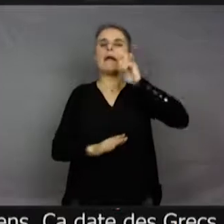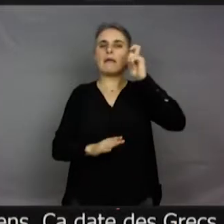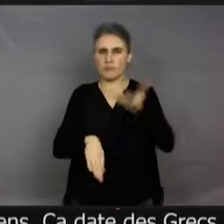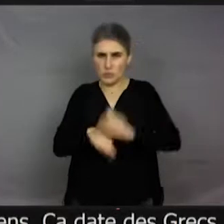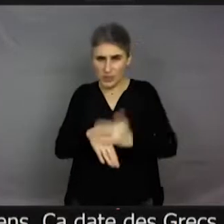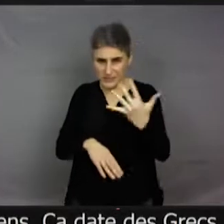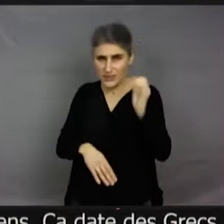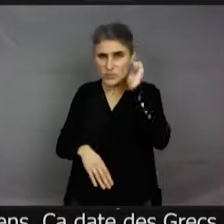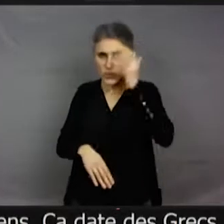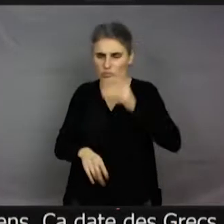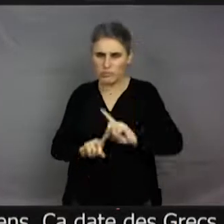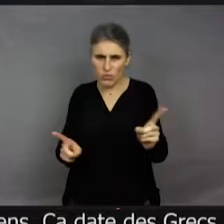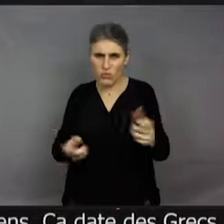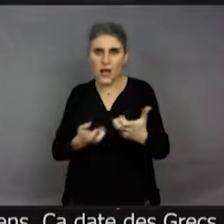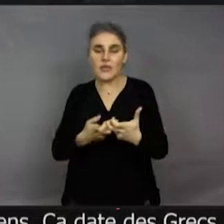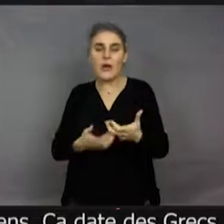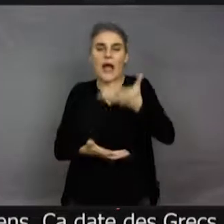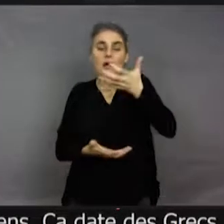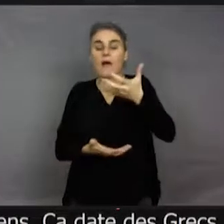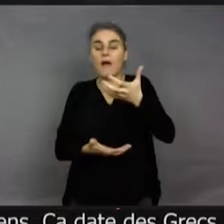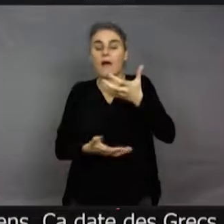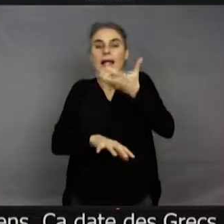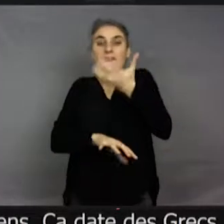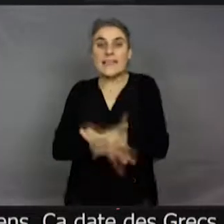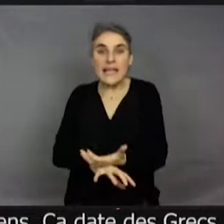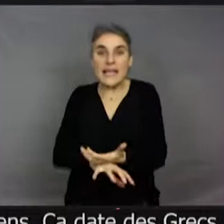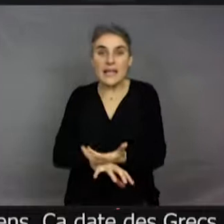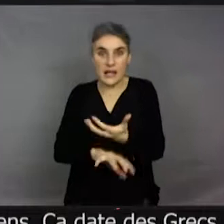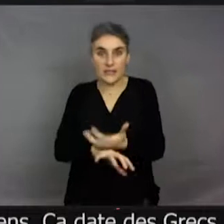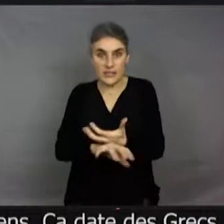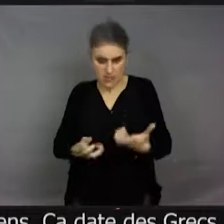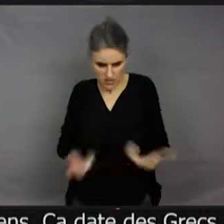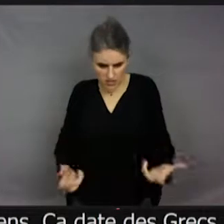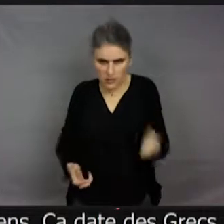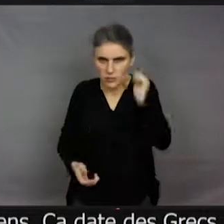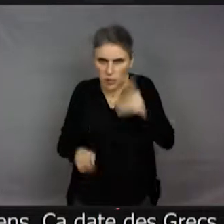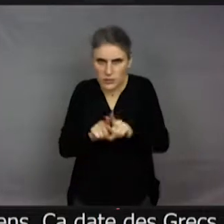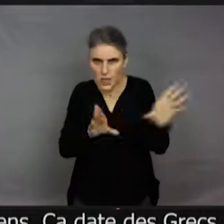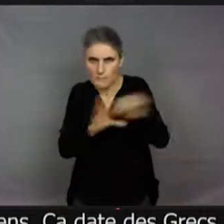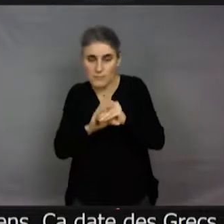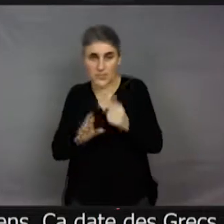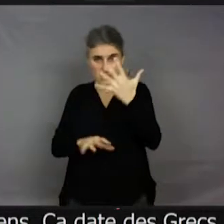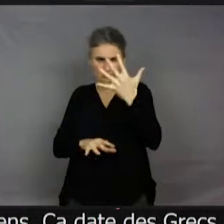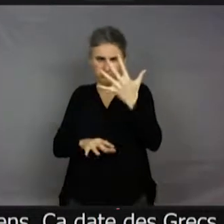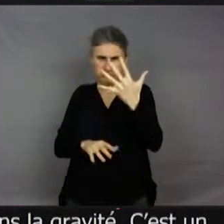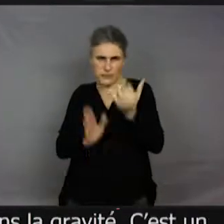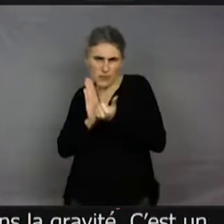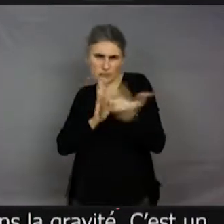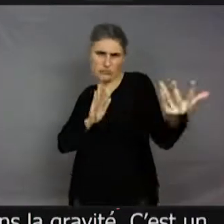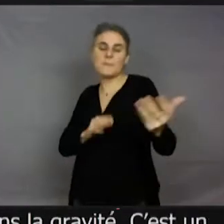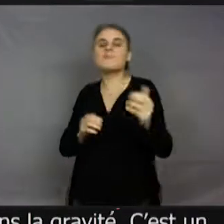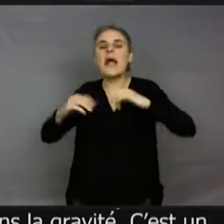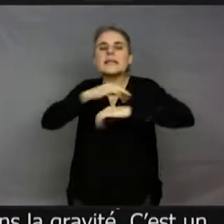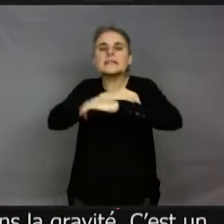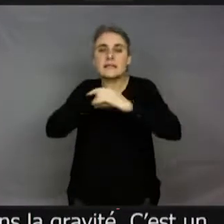ressens la gravité. C'est presque insensé qu'on soit bloqué sur ces cinq sens. Et donc, les insectes ont évidemment bien plus que cinq sens. Ils